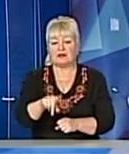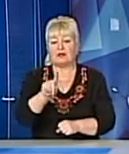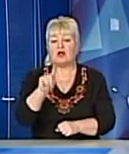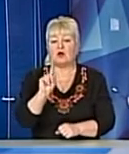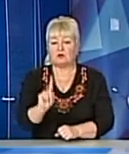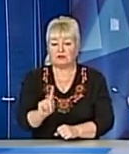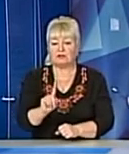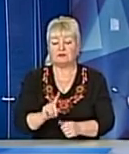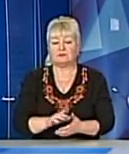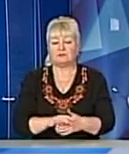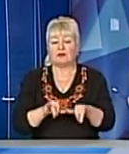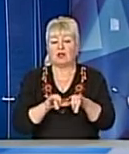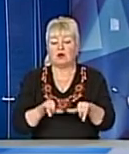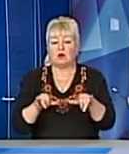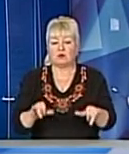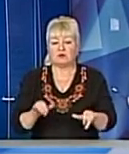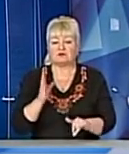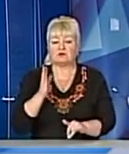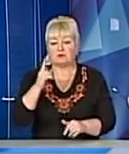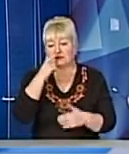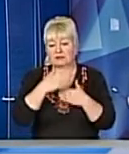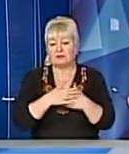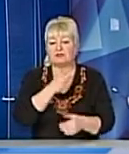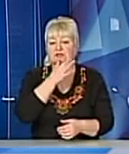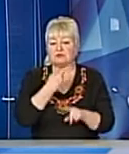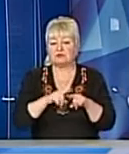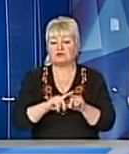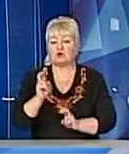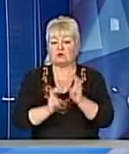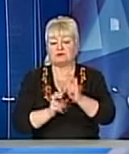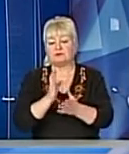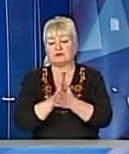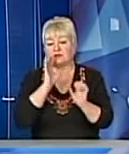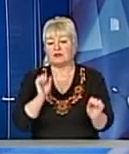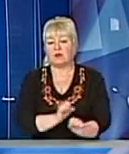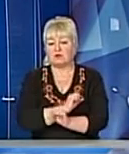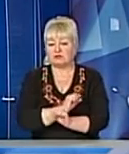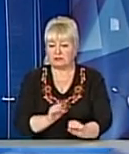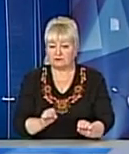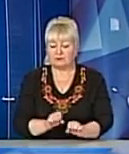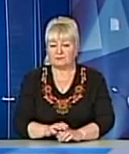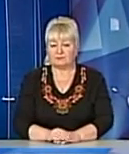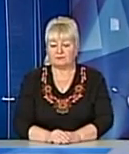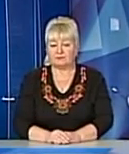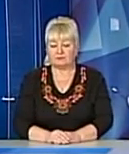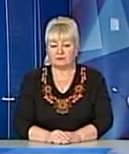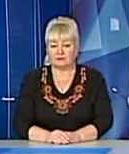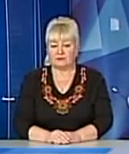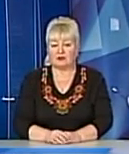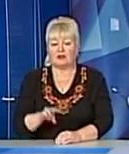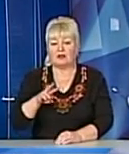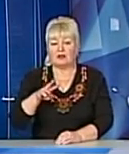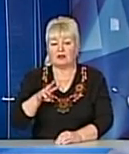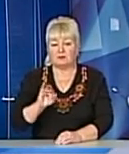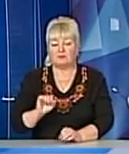розвиток в подальшому найближчим часом цього підприємства є неможливий Ми, в жодному чині, намагаємося